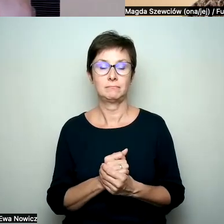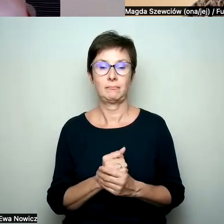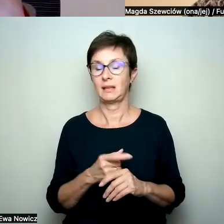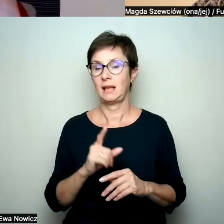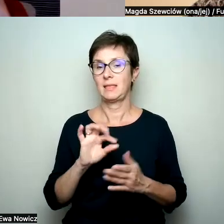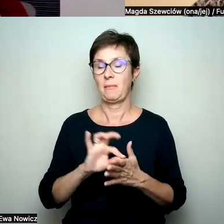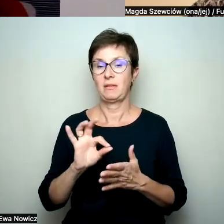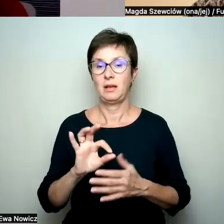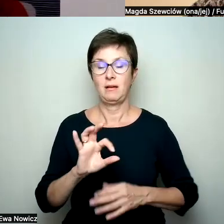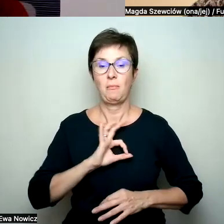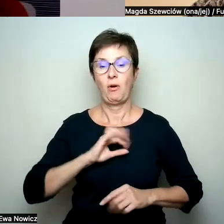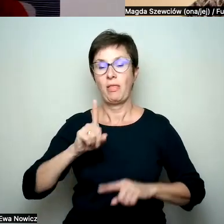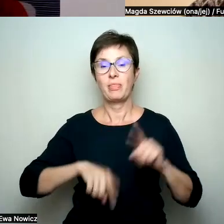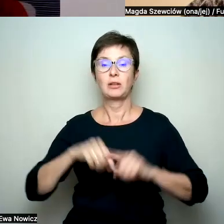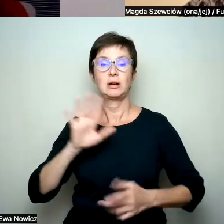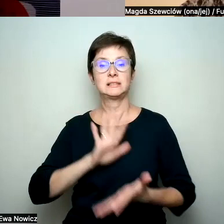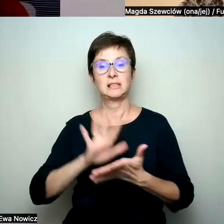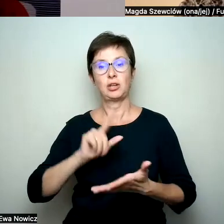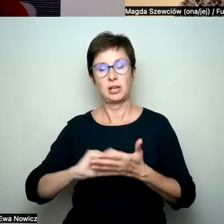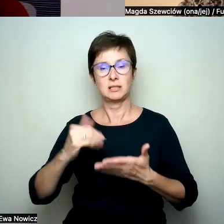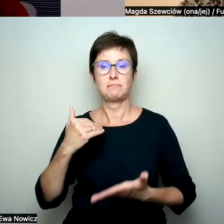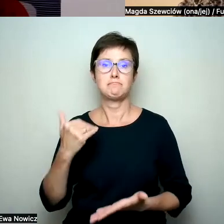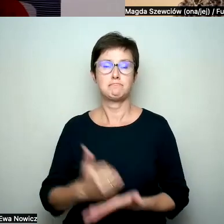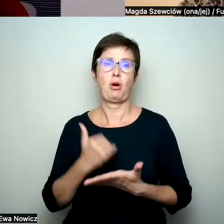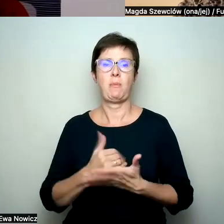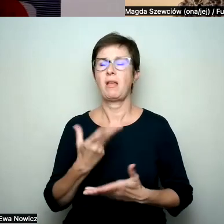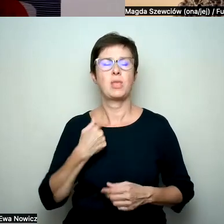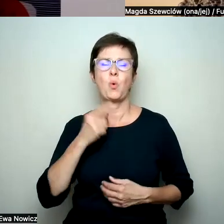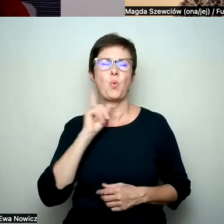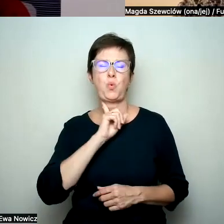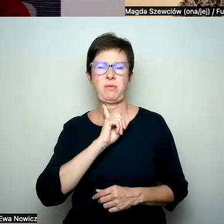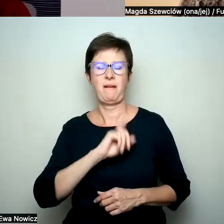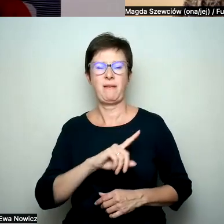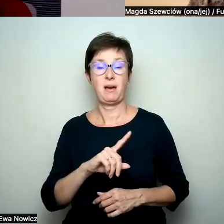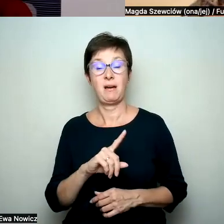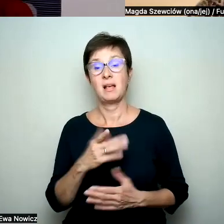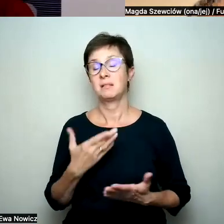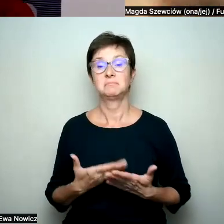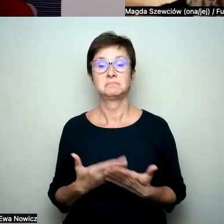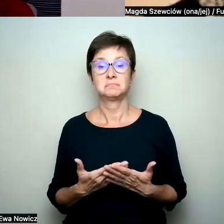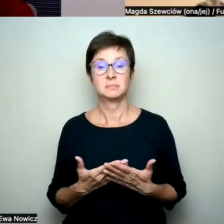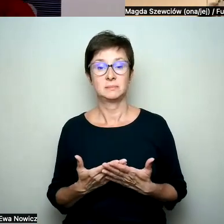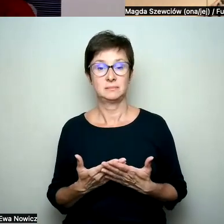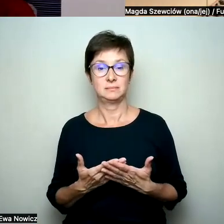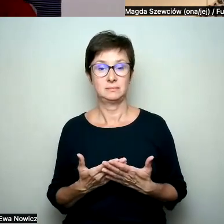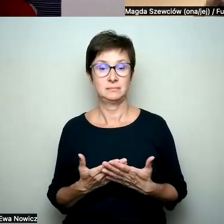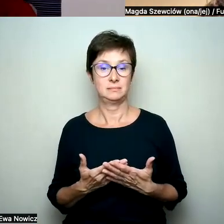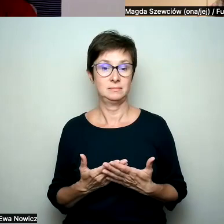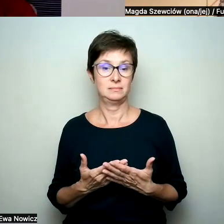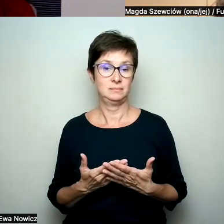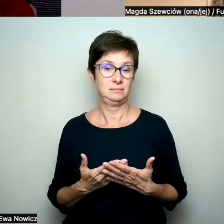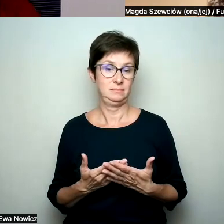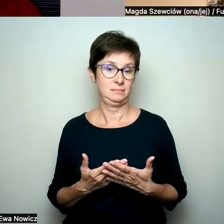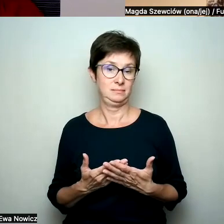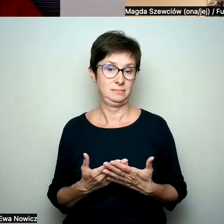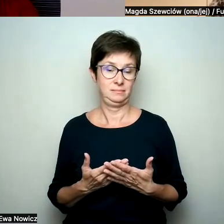wykorzystanie swoich naturalnych cech, a nie udawanie. Dlatego, że jeśli